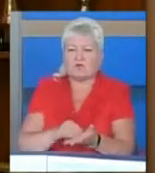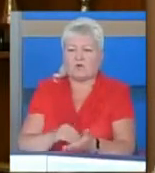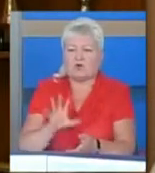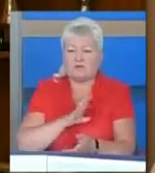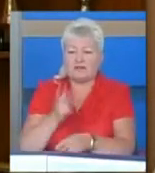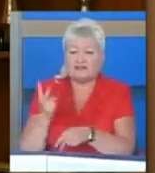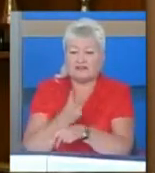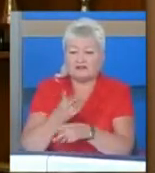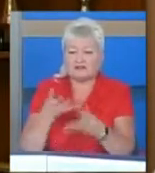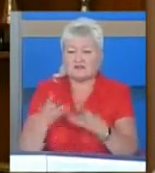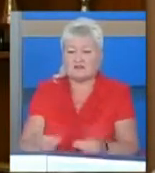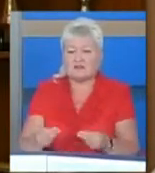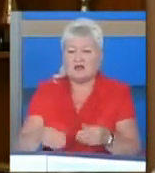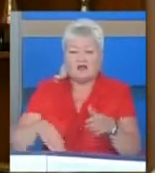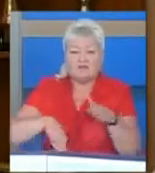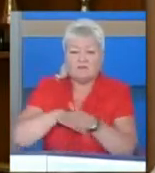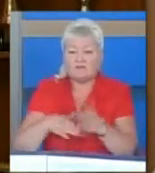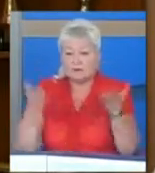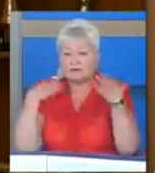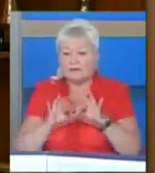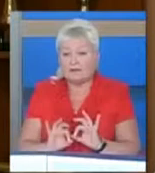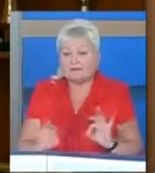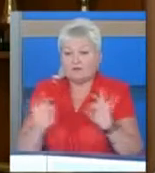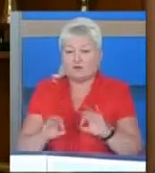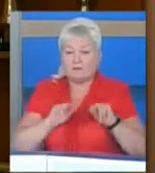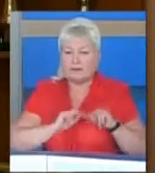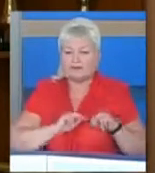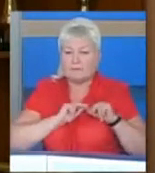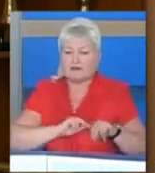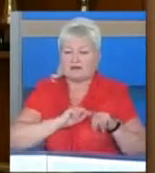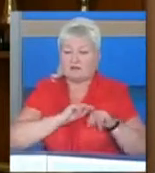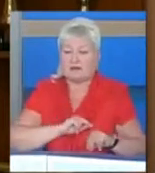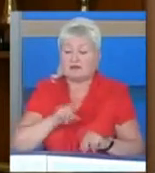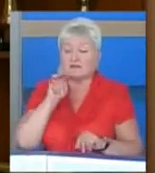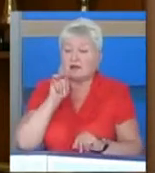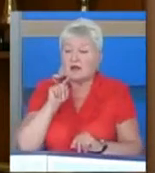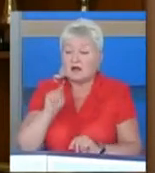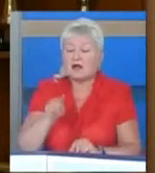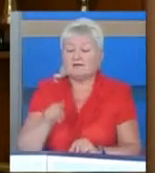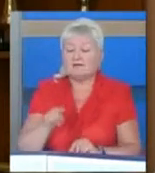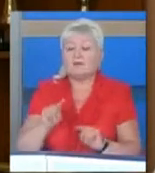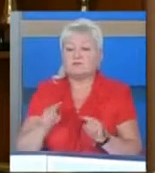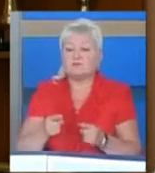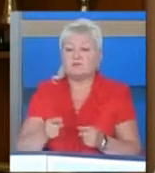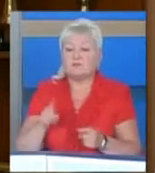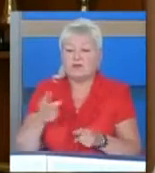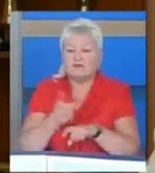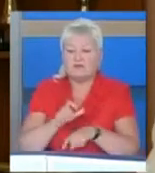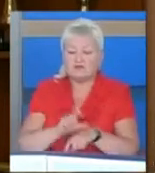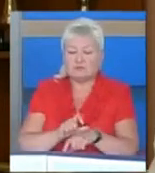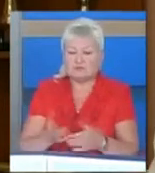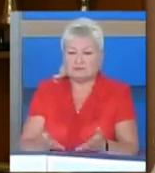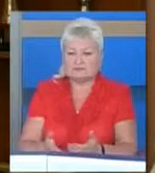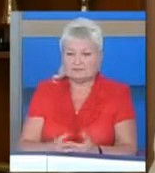відказується, все відпуск, ніяк як нічого. Праця, праця, праця. А він якраз в чому мене так… Він дуже скромний, я